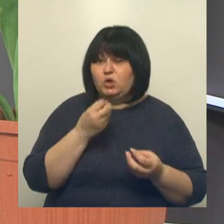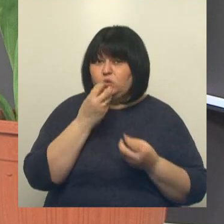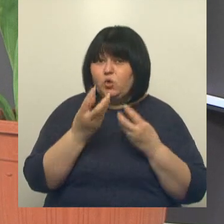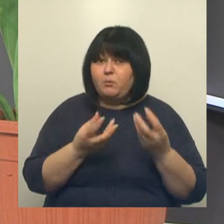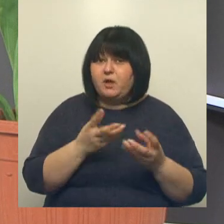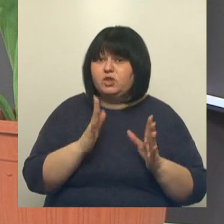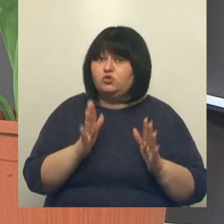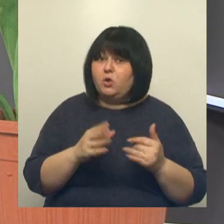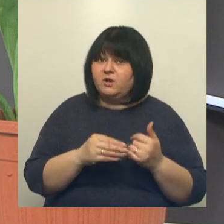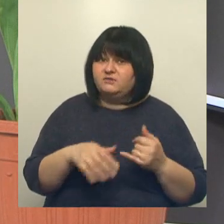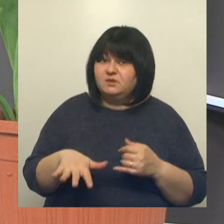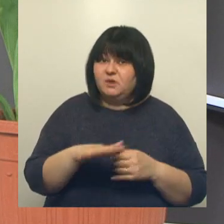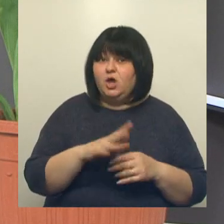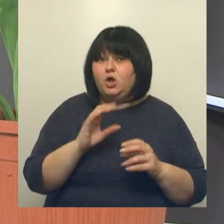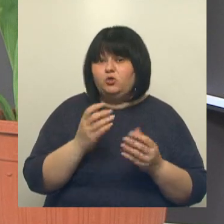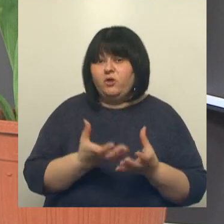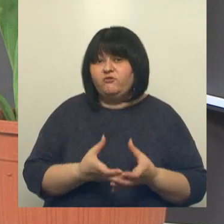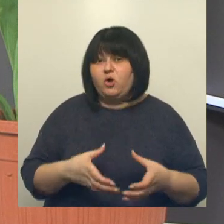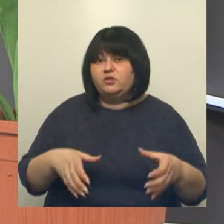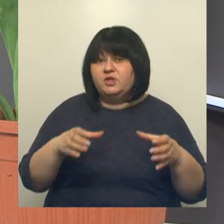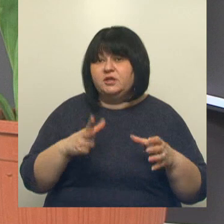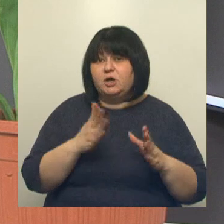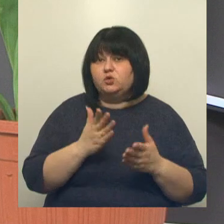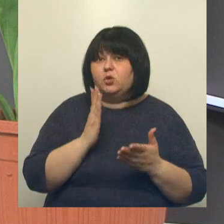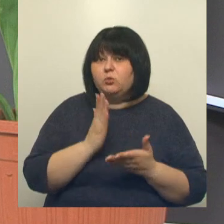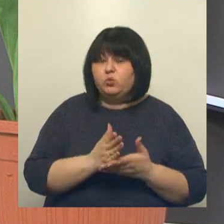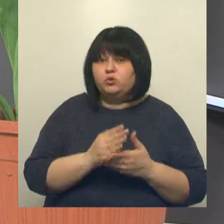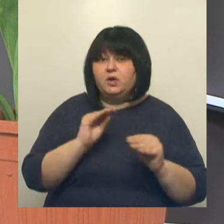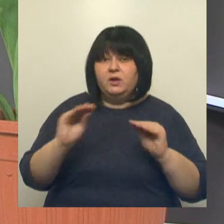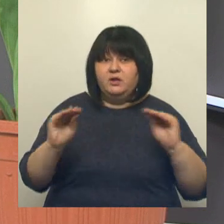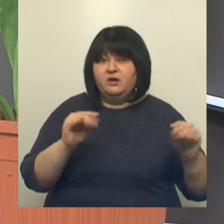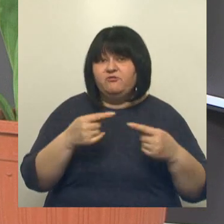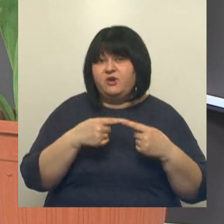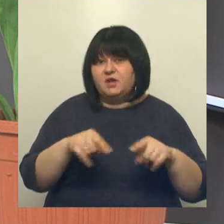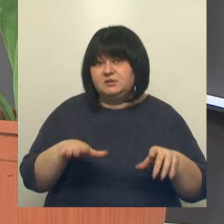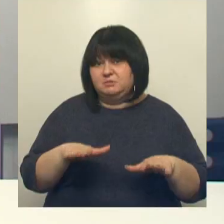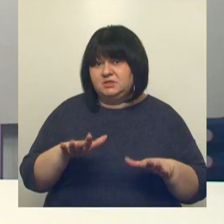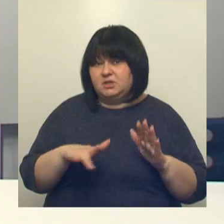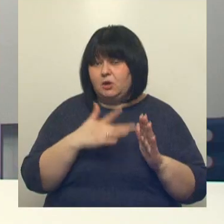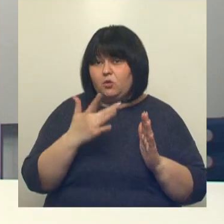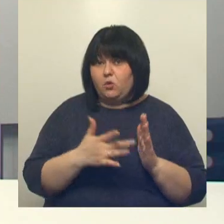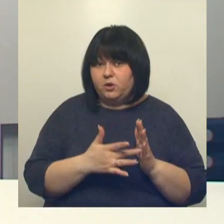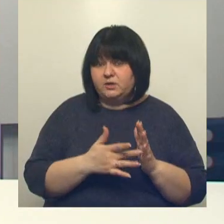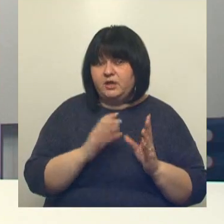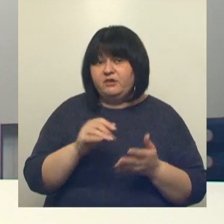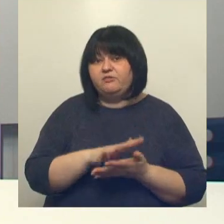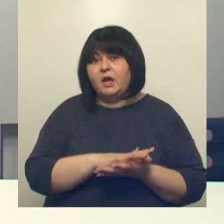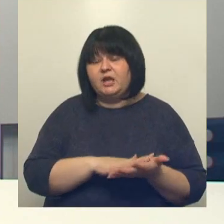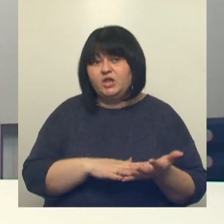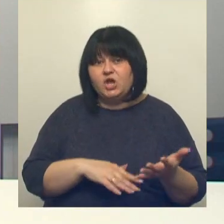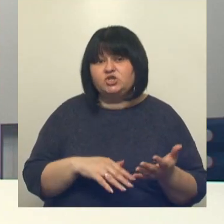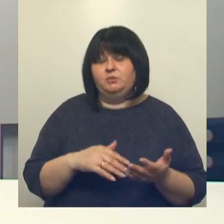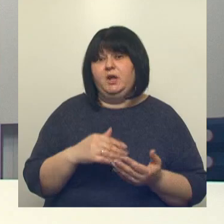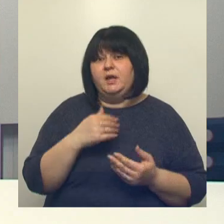только в грунте, но и, скажем, в контейнерах, которые размещены будут в разных частях города. И в дальнейшем как